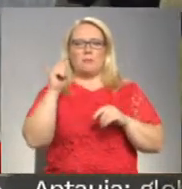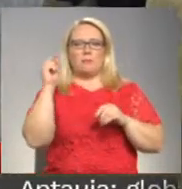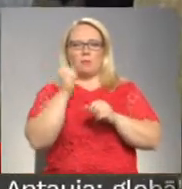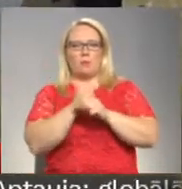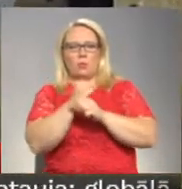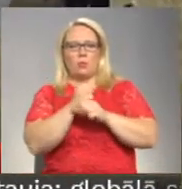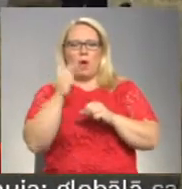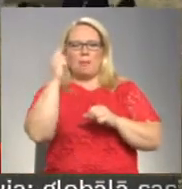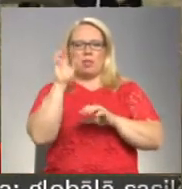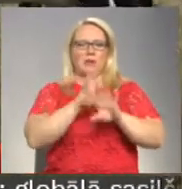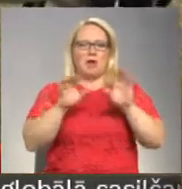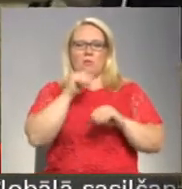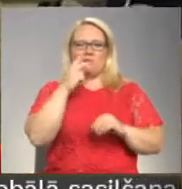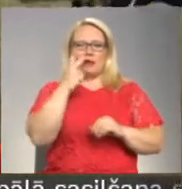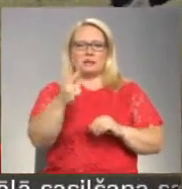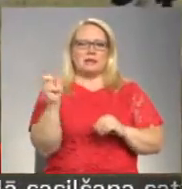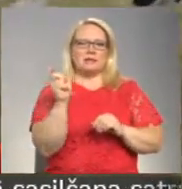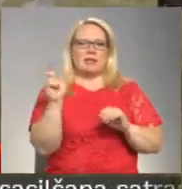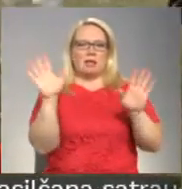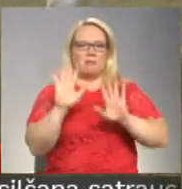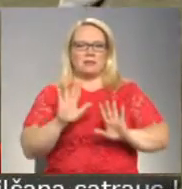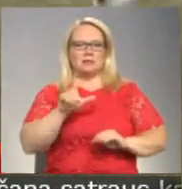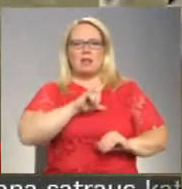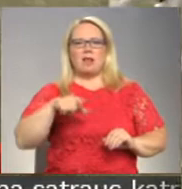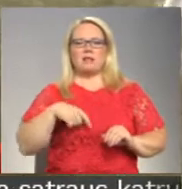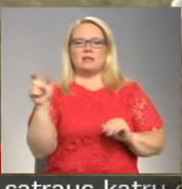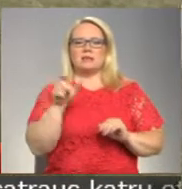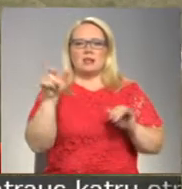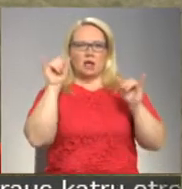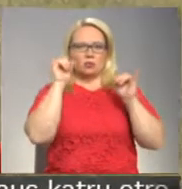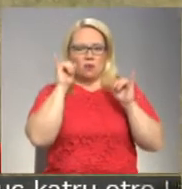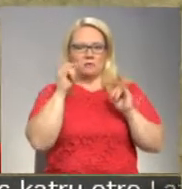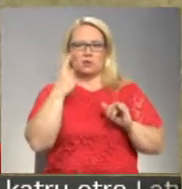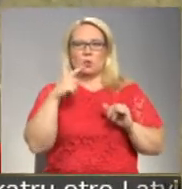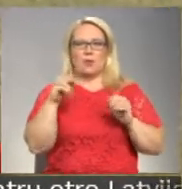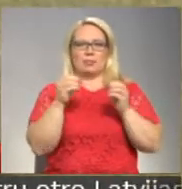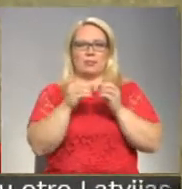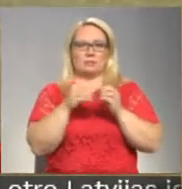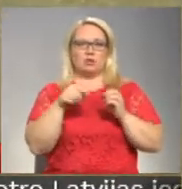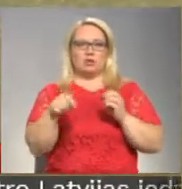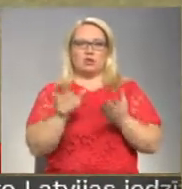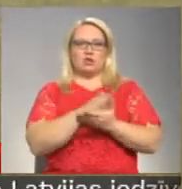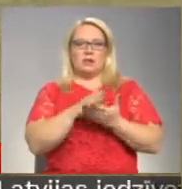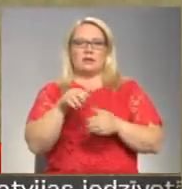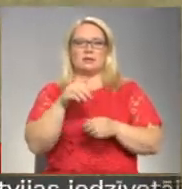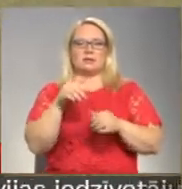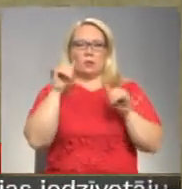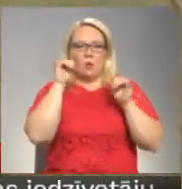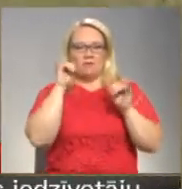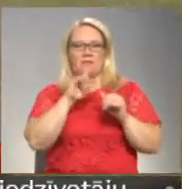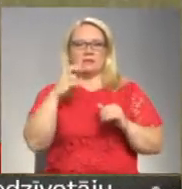ganā pulku nevar nepamanīt zilgan pelēcīgās Latvijas zilās govis. No desmit šīs šķirnes pārstāvēm